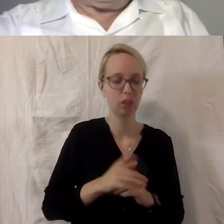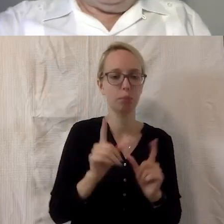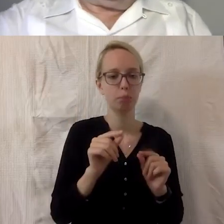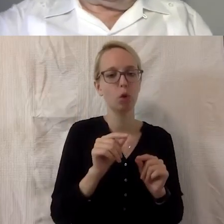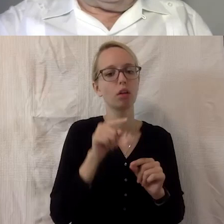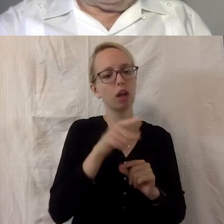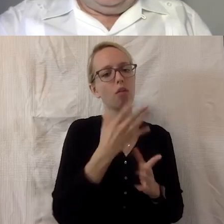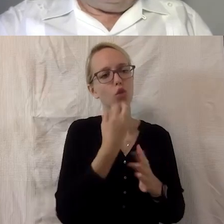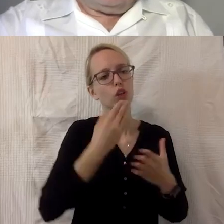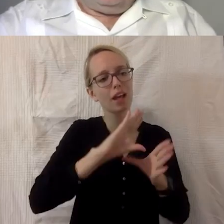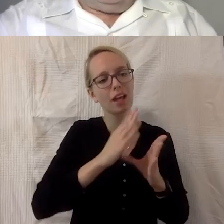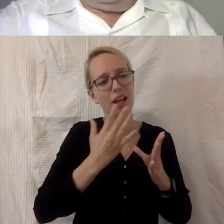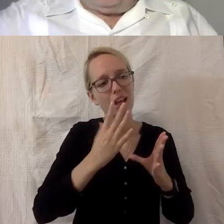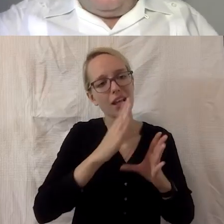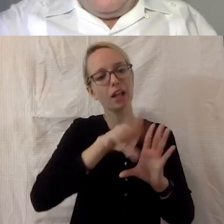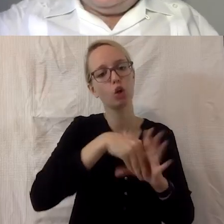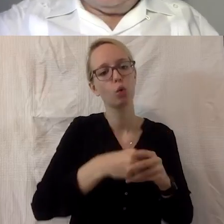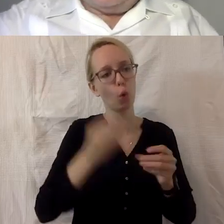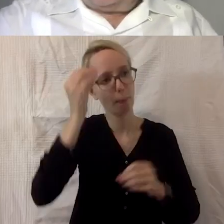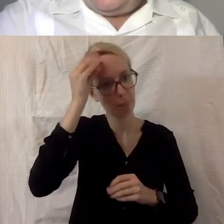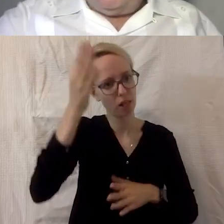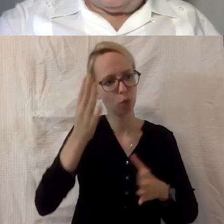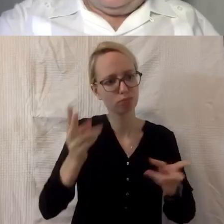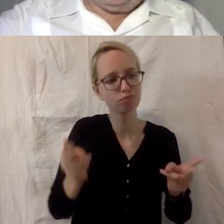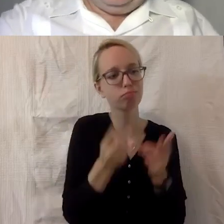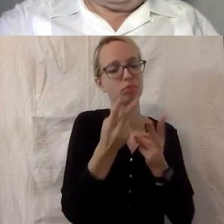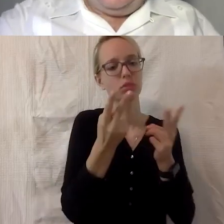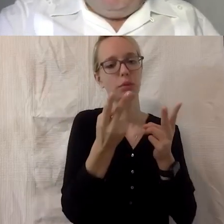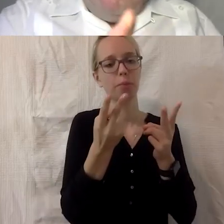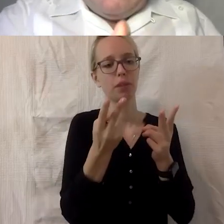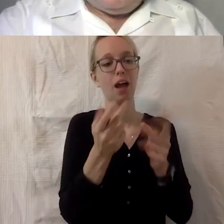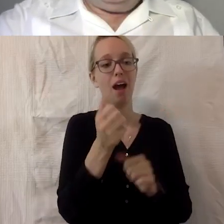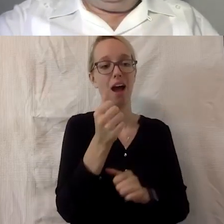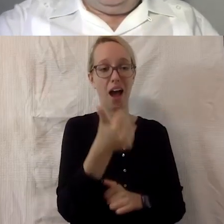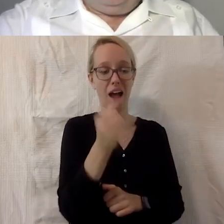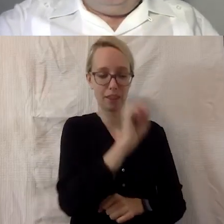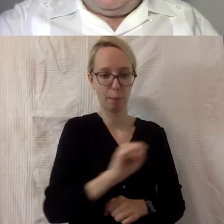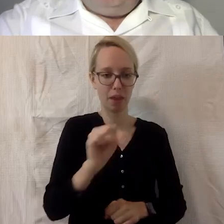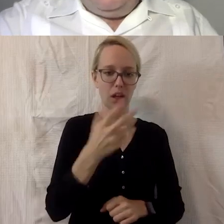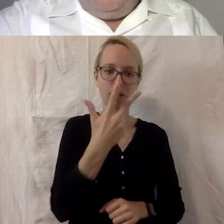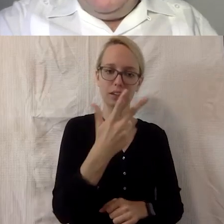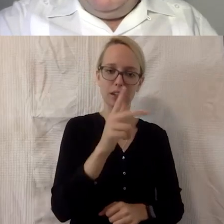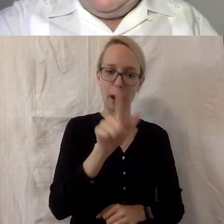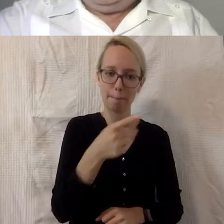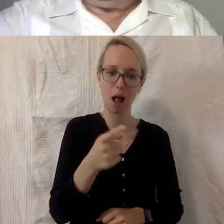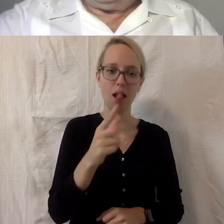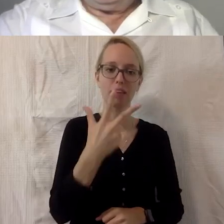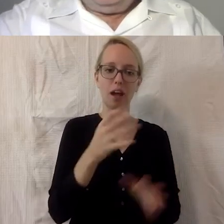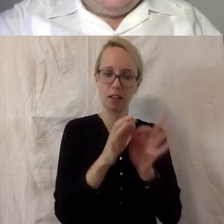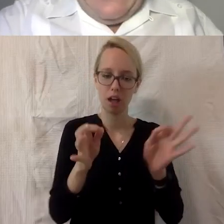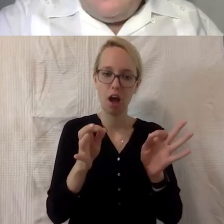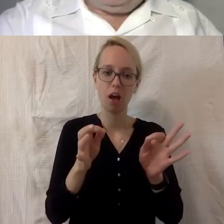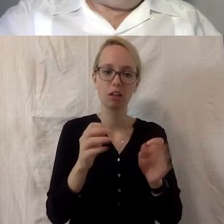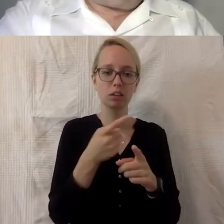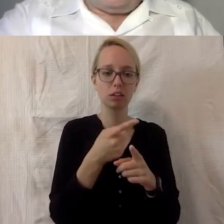Intuitionsbildung zu betreiben und dort wird über ein Semester dreimal drei Tage mit mit Lehrenden,